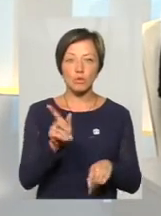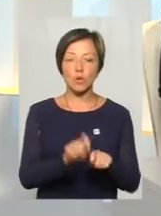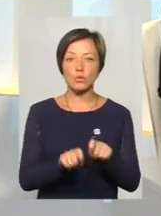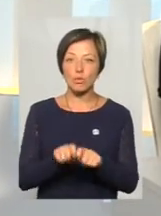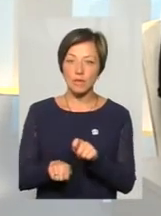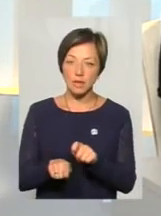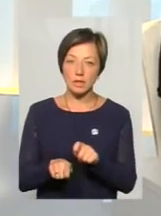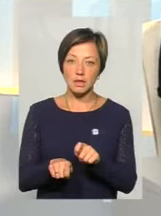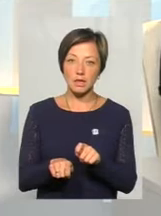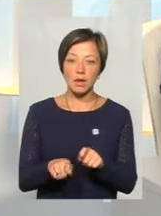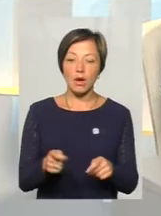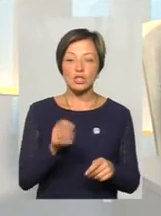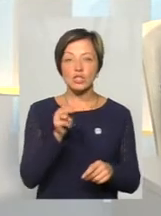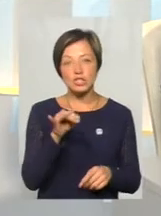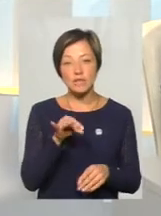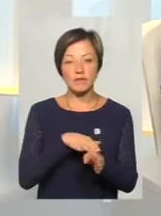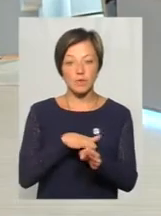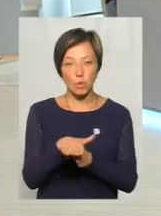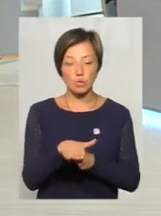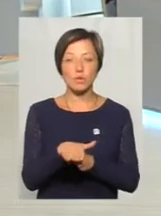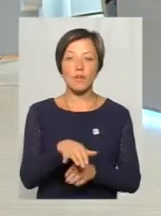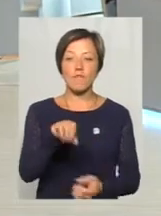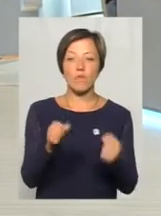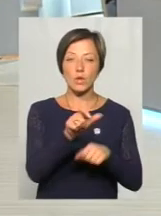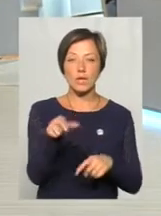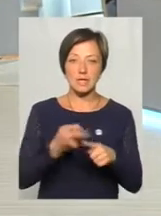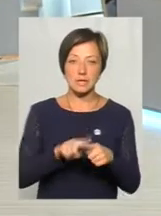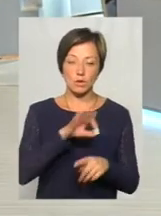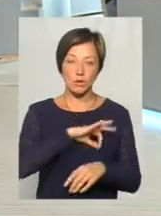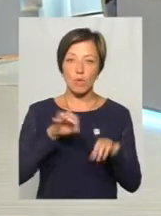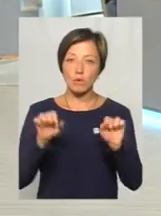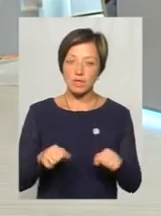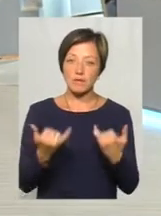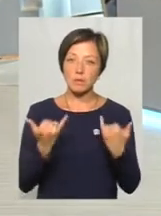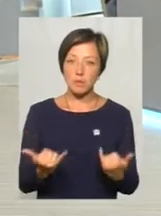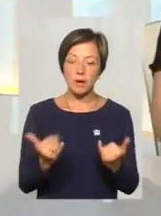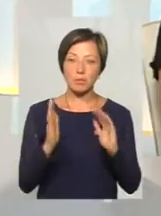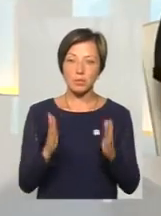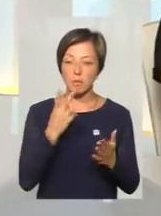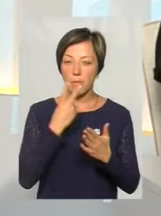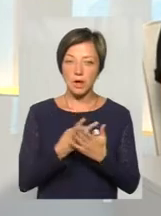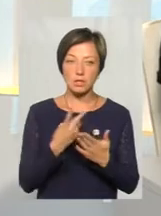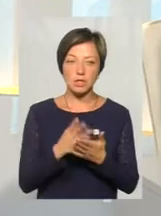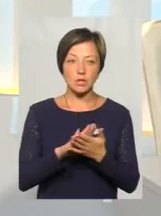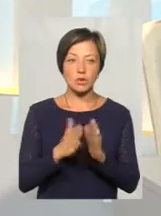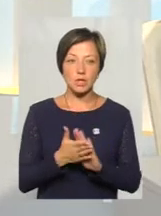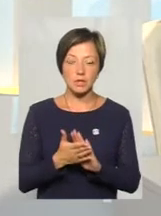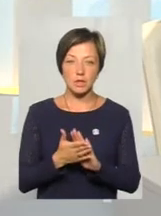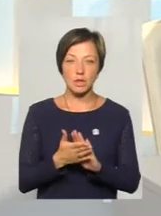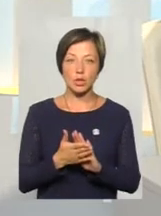контролювати, чи добросовісно взагалі водії цим користуються. Можливо, ми тепер будемо бачити картину, що